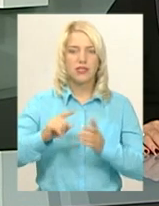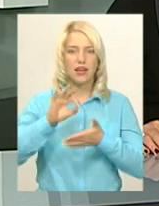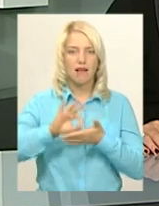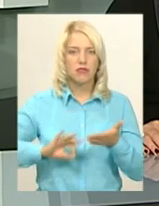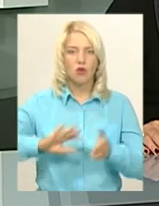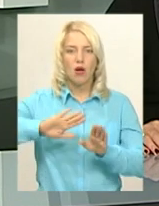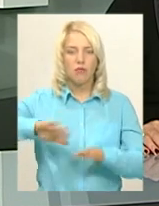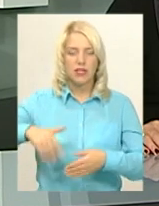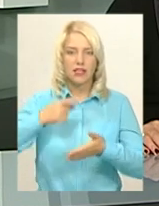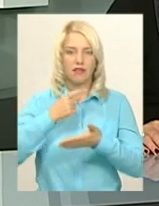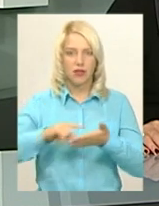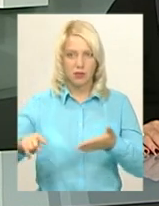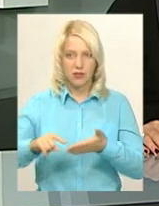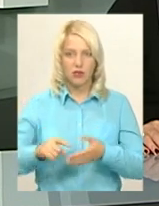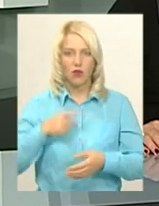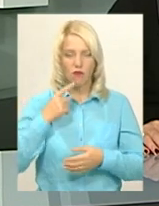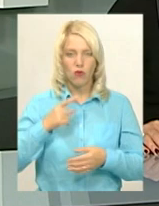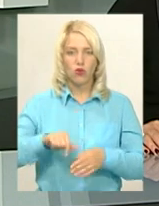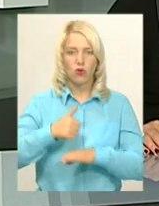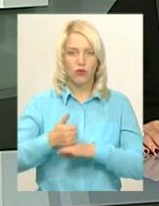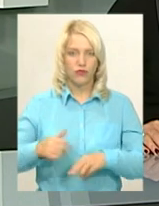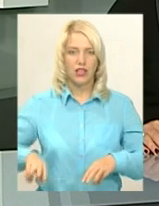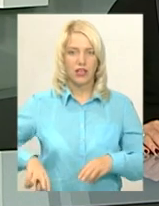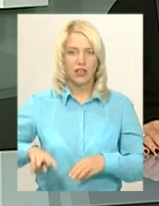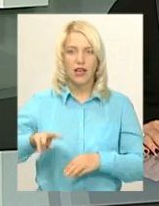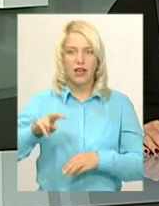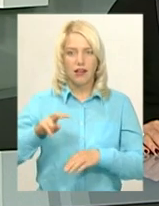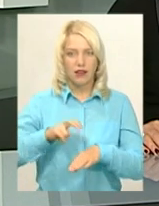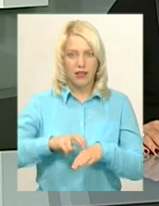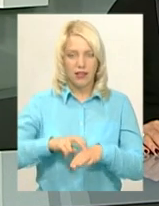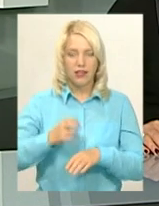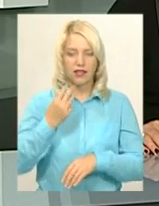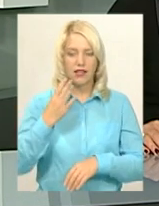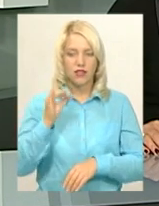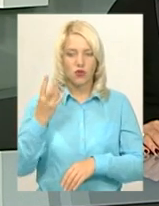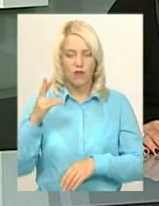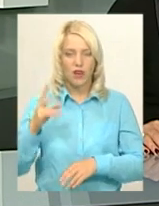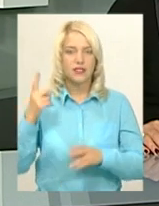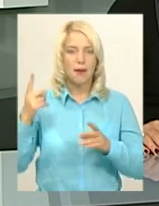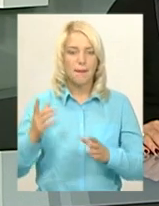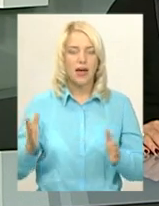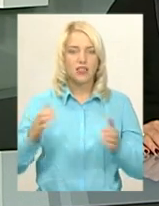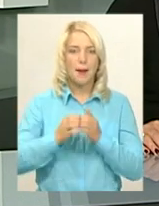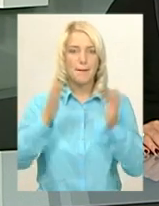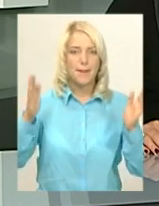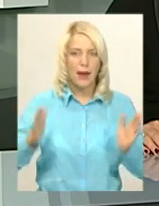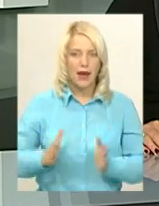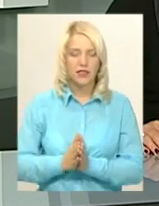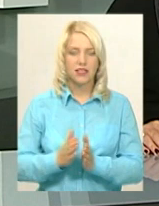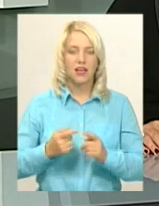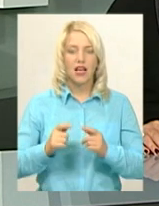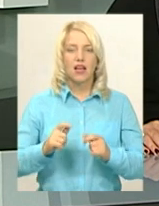повідомив головний лікар Андрій Ропотан. Нагадаю, 13 вересня в Олбець надійшла перша партія наборів для новонароджених – це